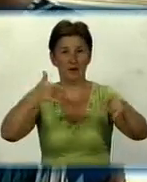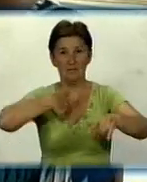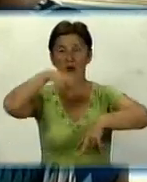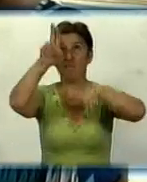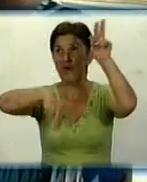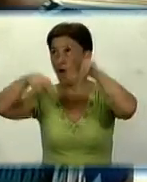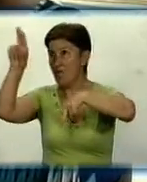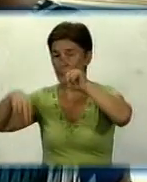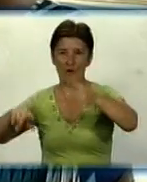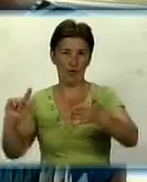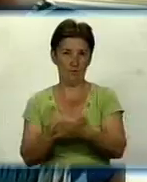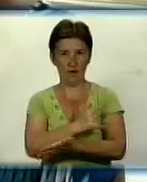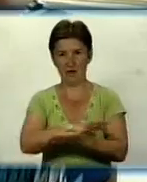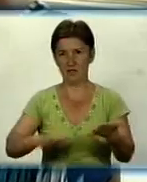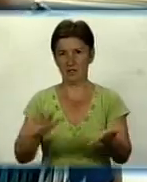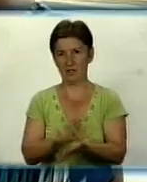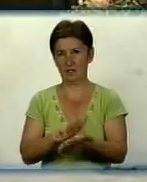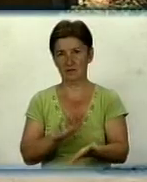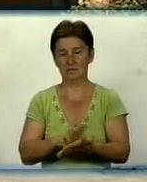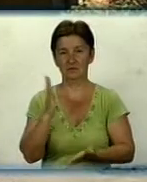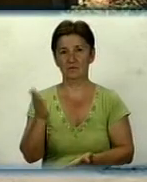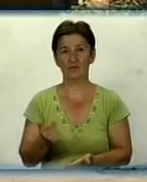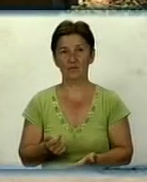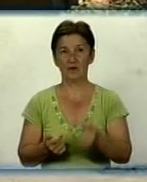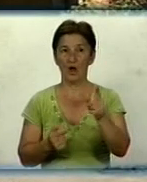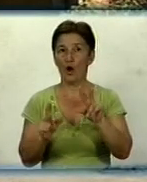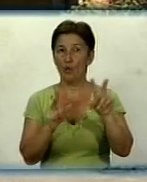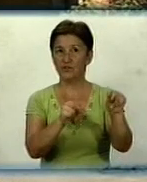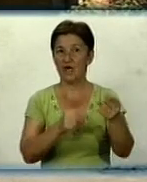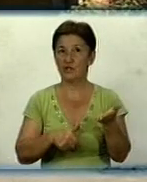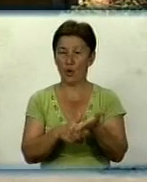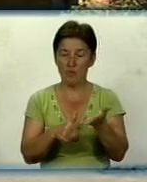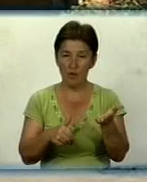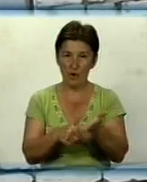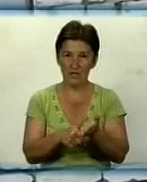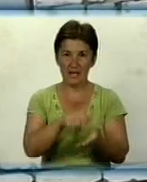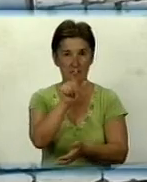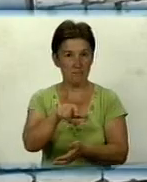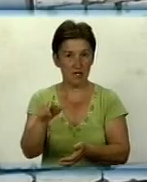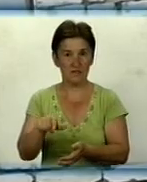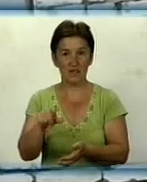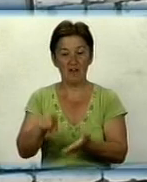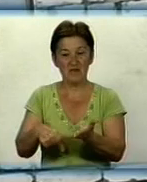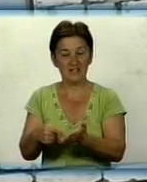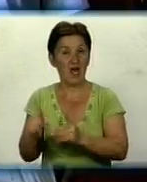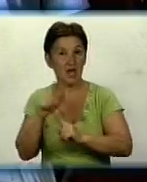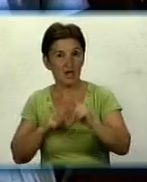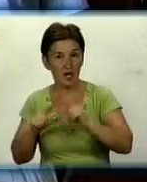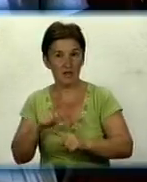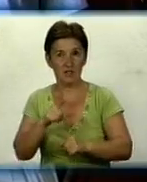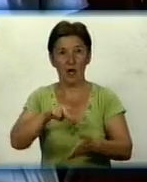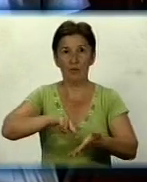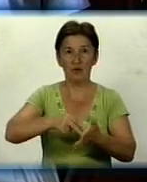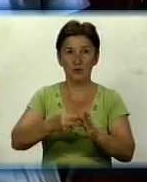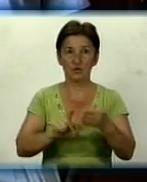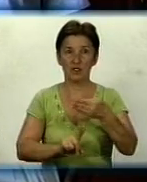і буде те саме, що на теперішній час. Обіцяють допомогти мешканцям обгорілого будинку і в міській раді. Ремонтні роботи планують